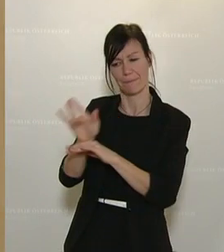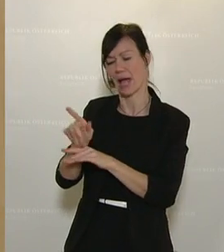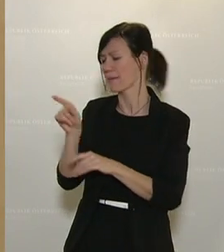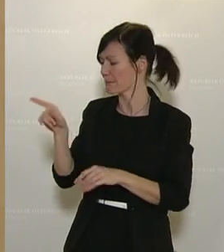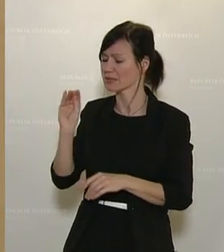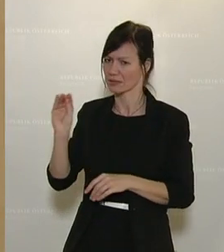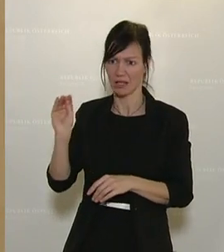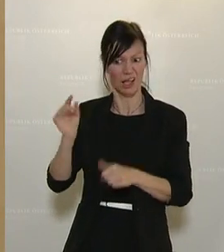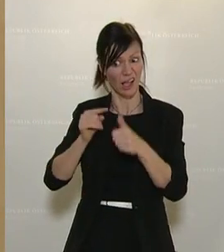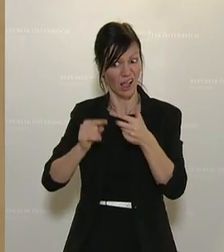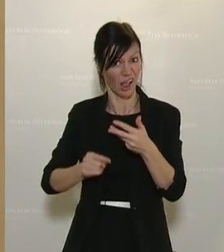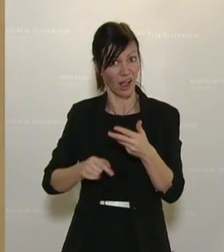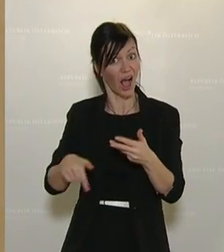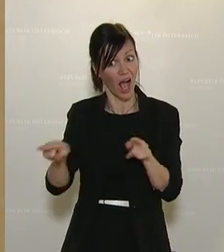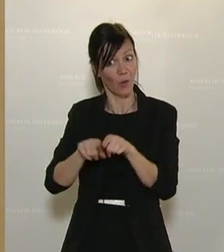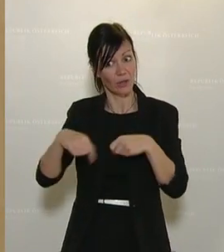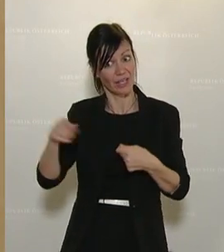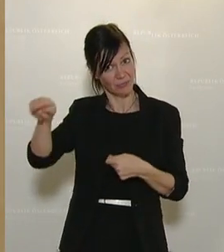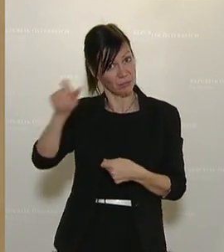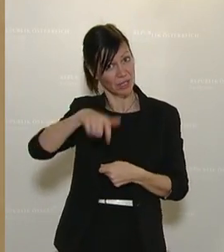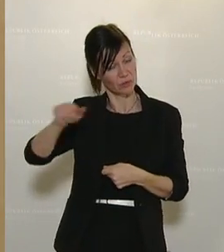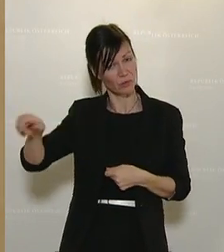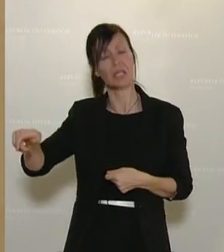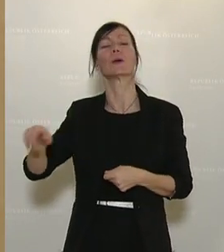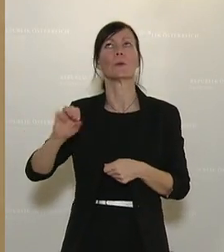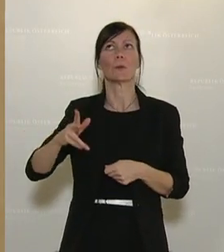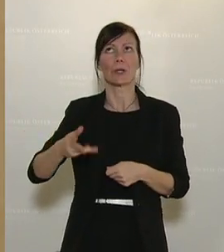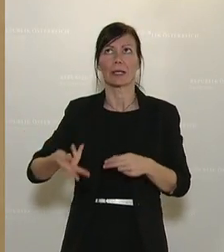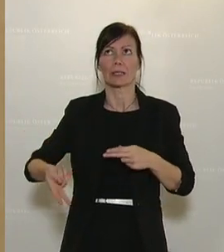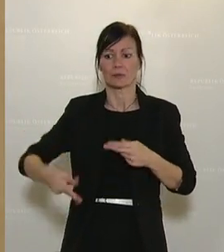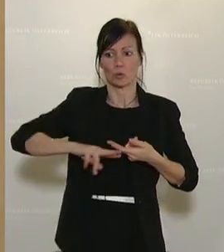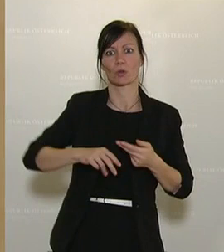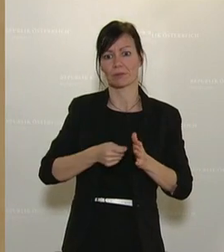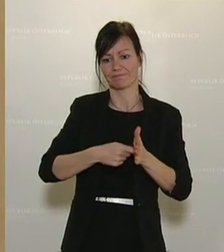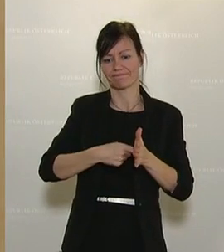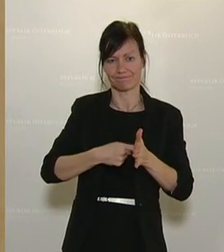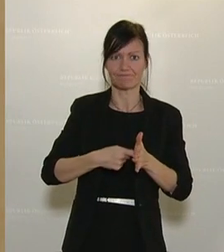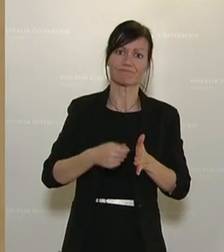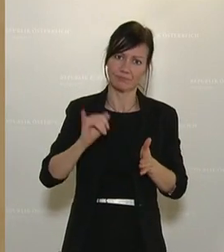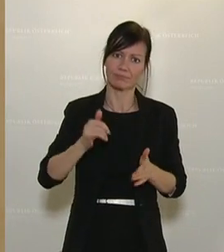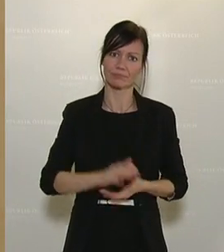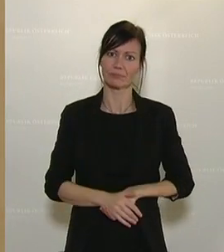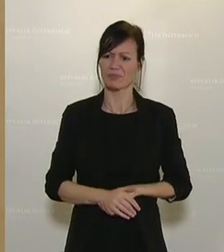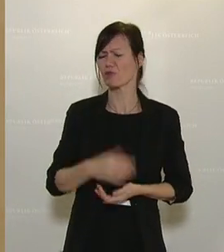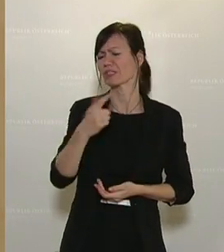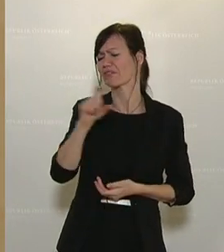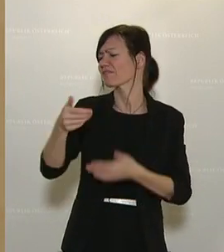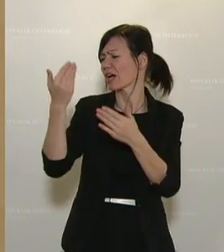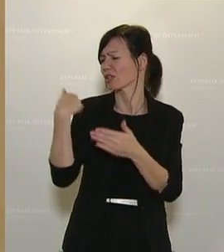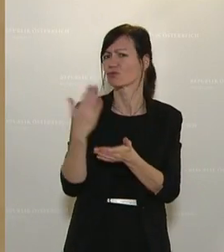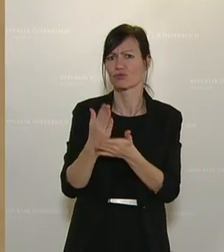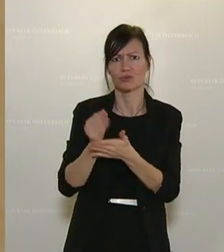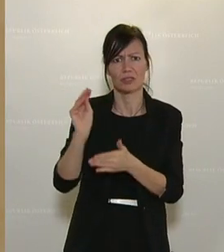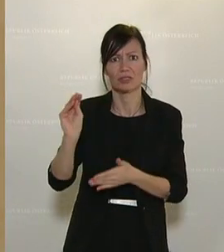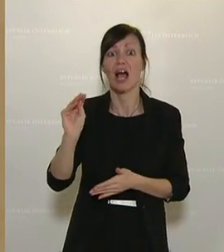immer repariert. Und da möchte ich jetzt noch einmal darauf hinweisen, das ich vor zwei Wochen auch gesagt habe, warum werden diese FFP2